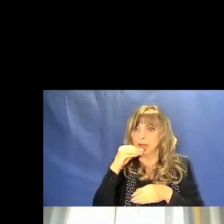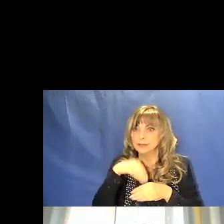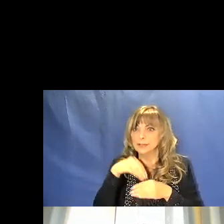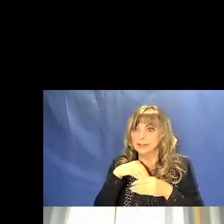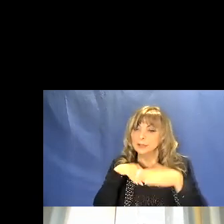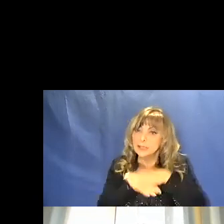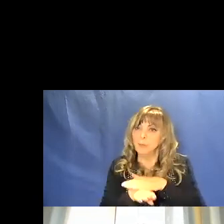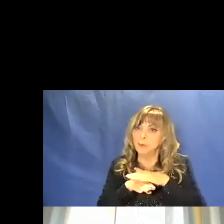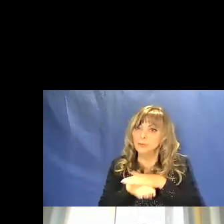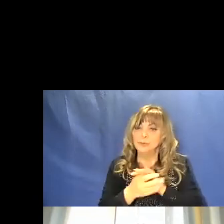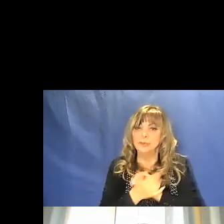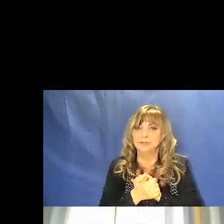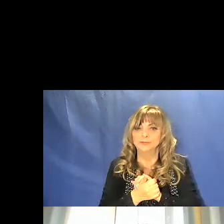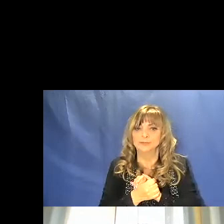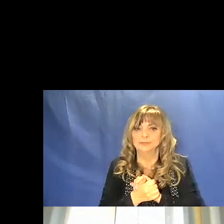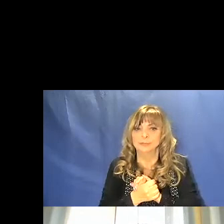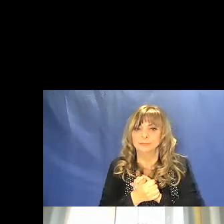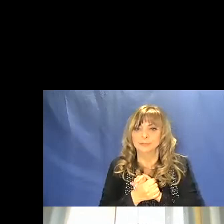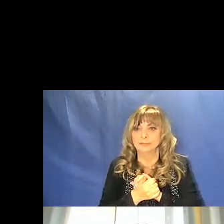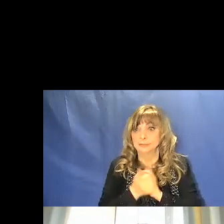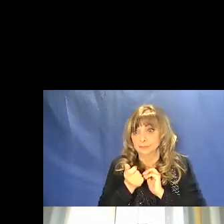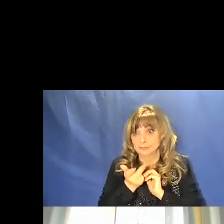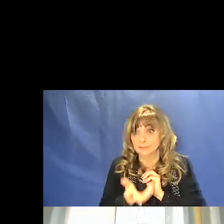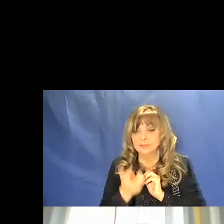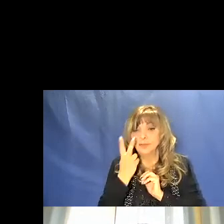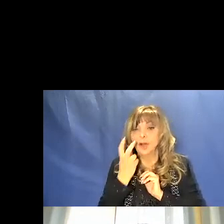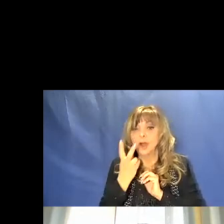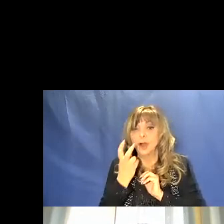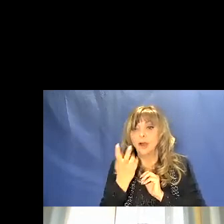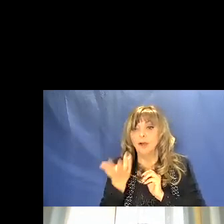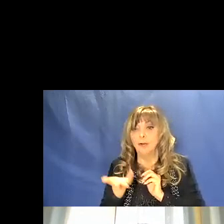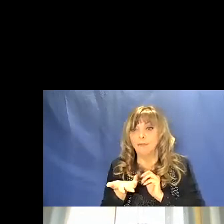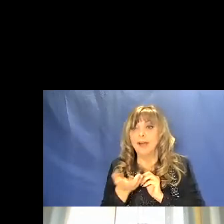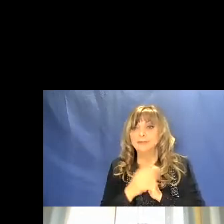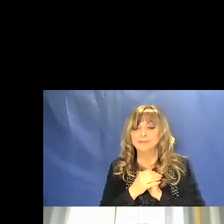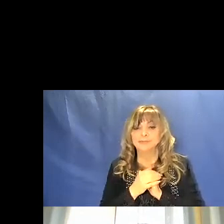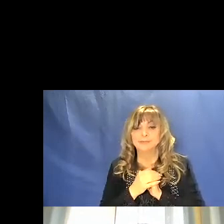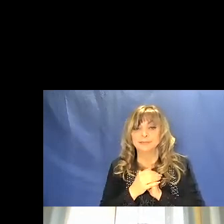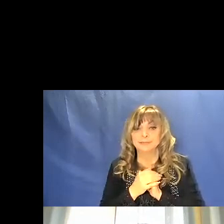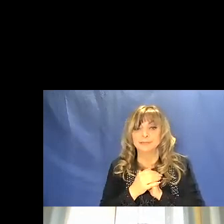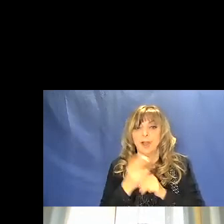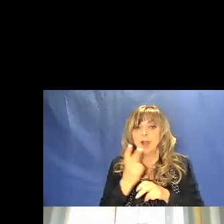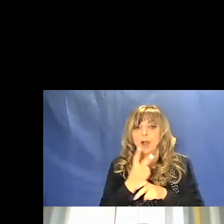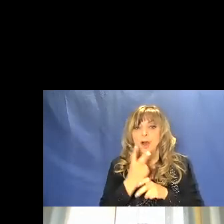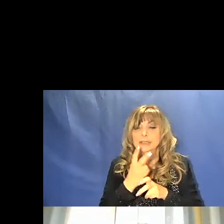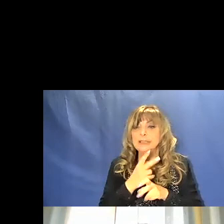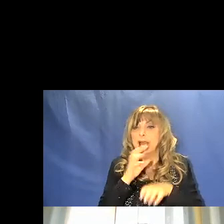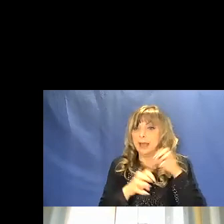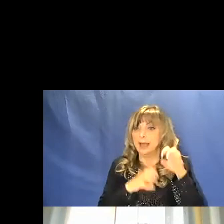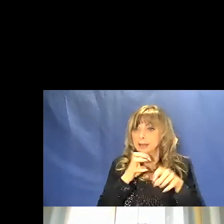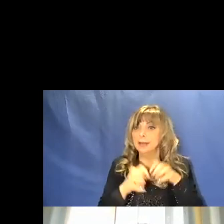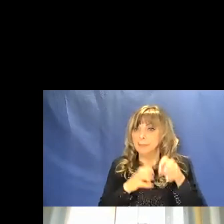sepoltura è frequente trovare relativamente frequente trovare delle ossa di animale nelle